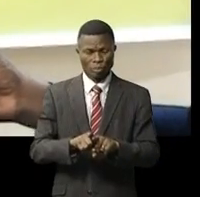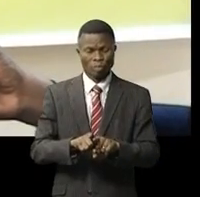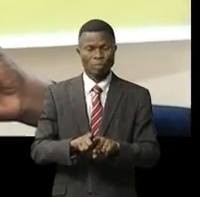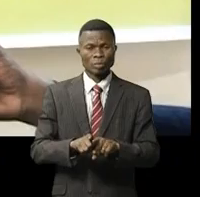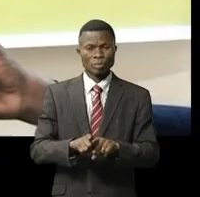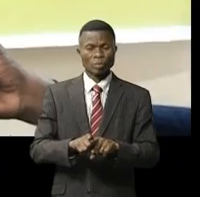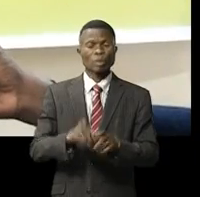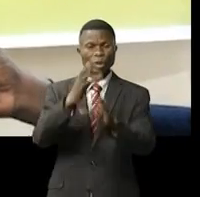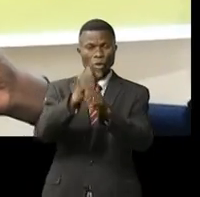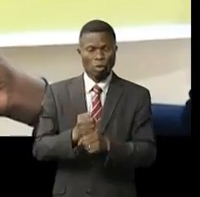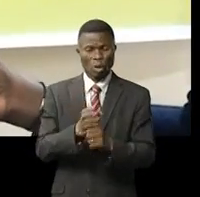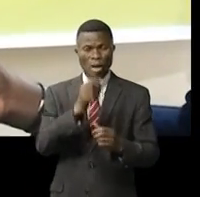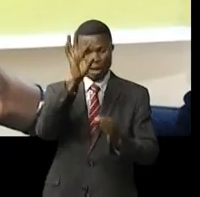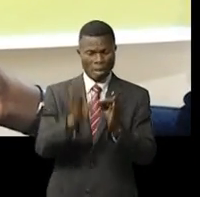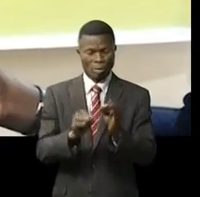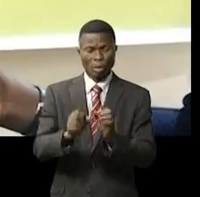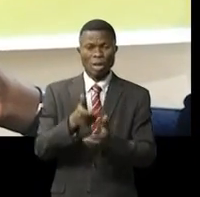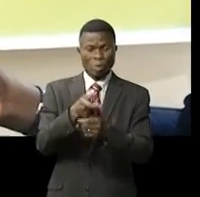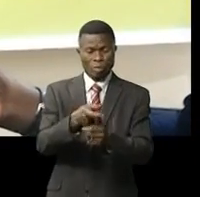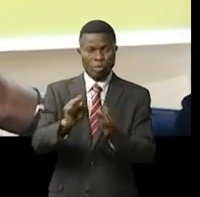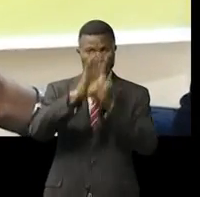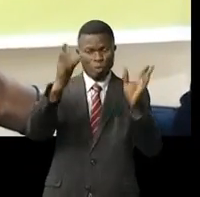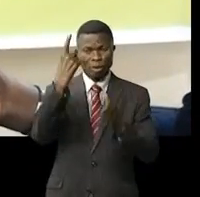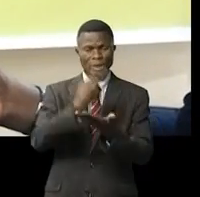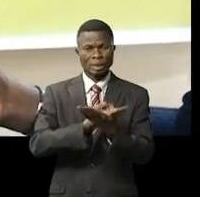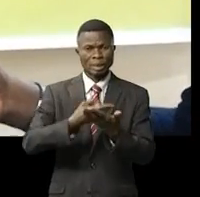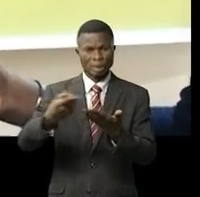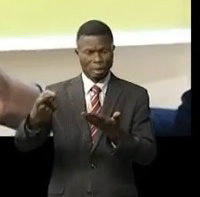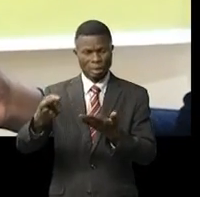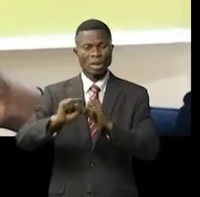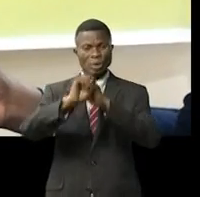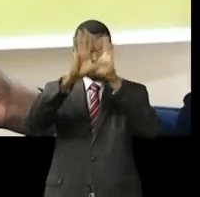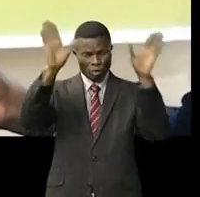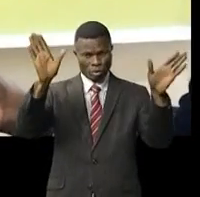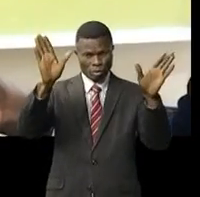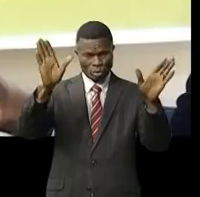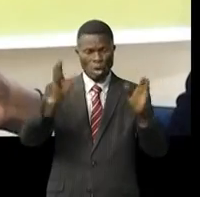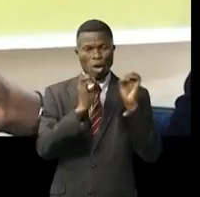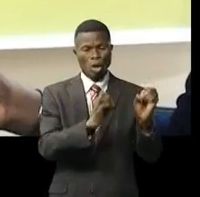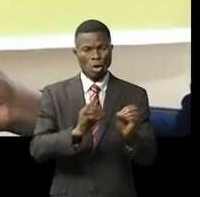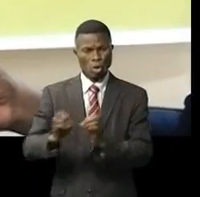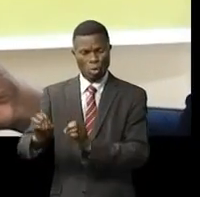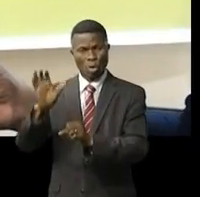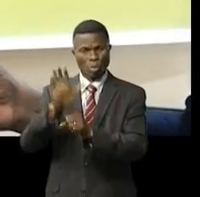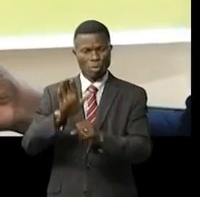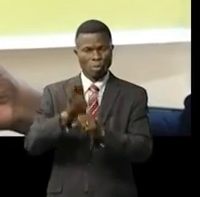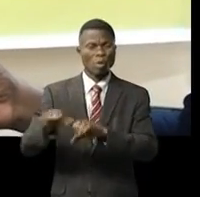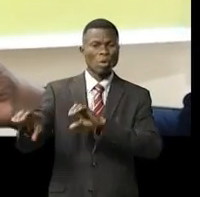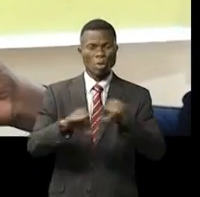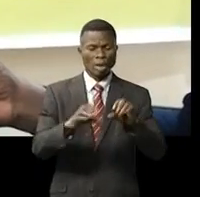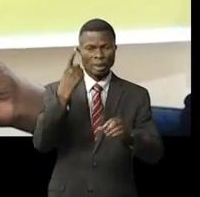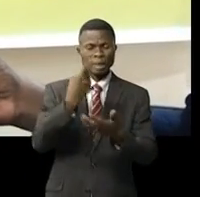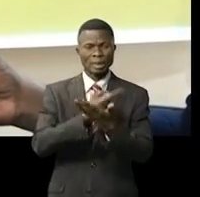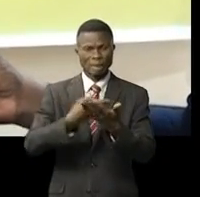garde cette bougie ou cette torche pendant une semaine que nous aurons organisé différentes activités